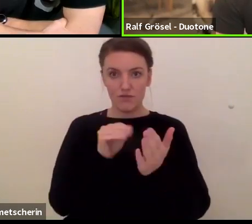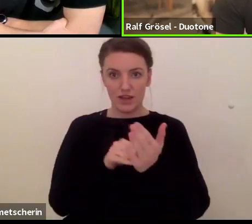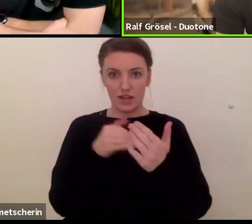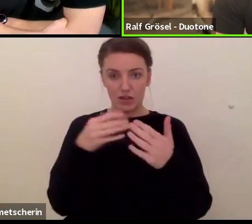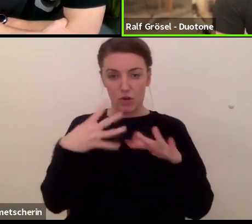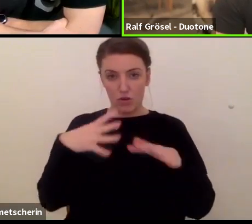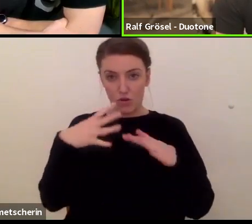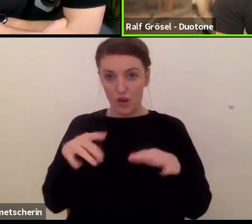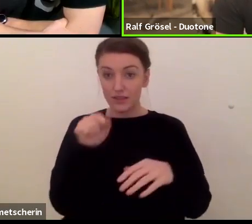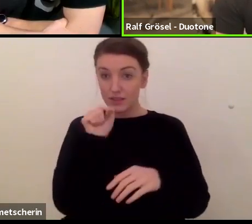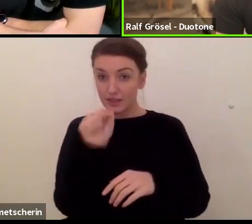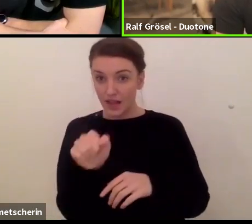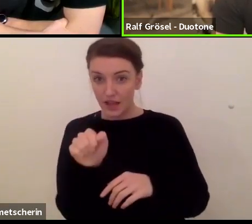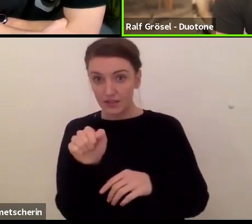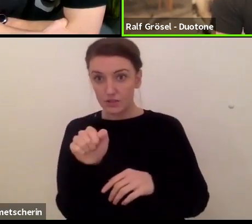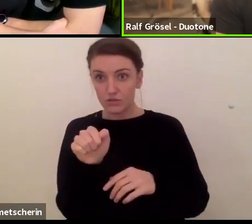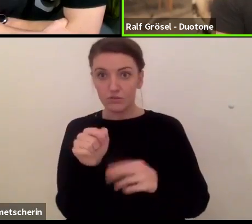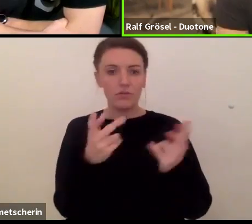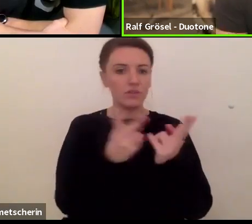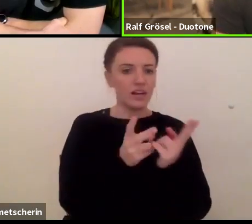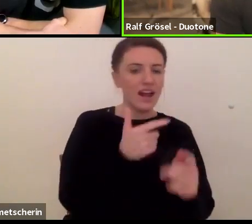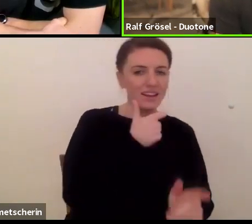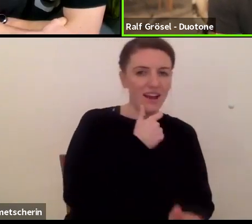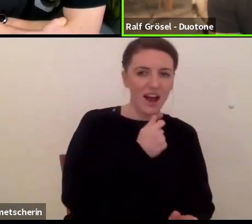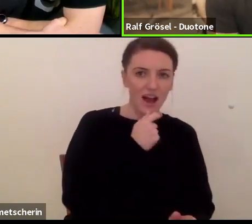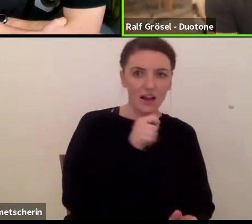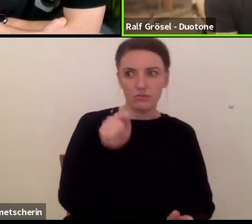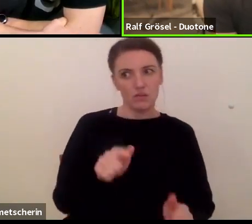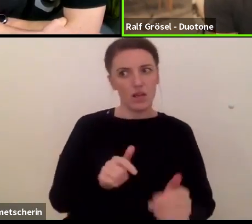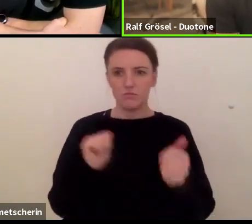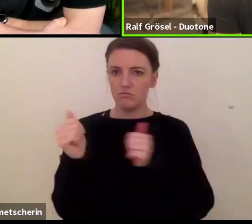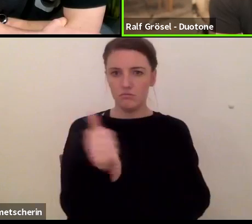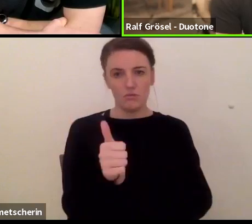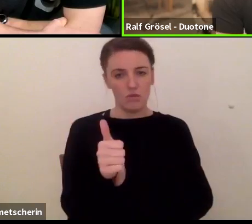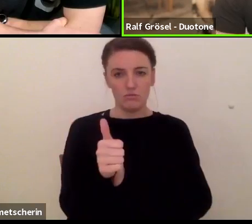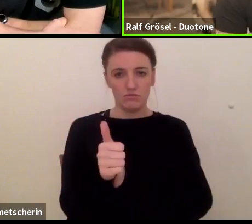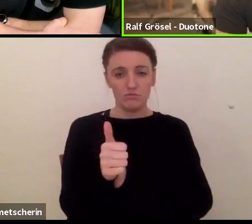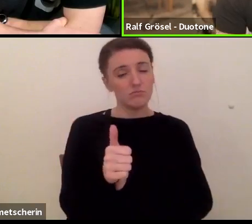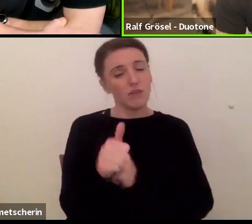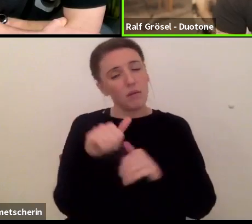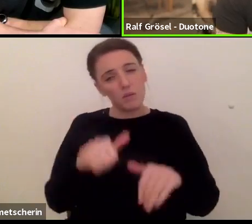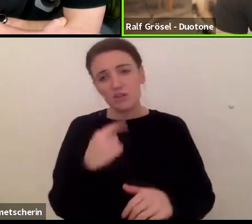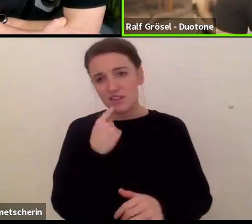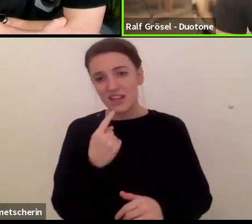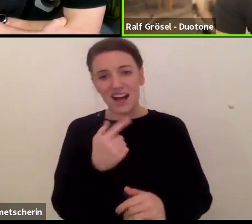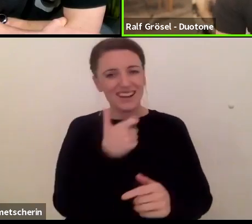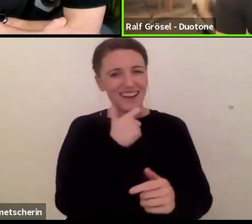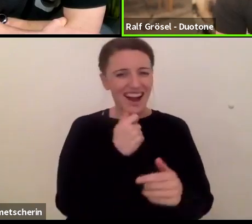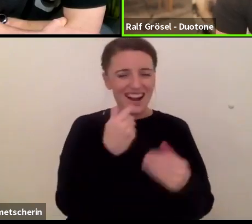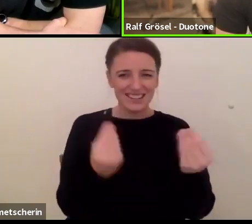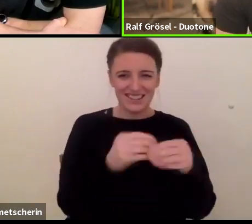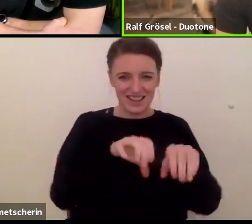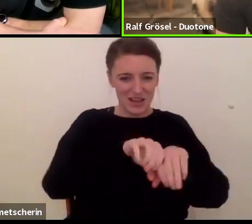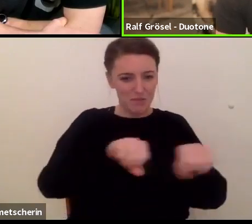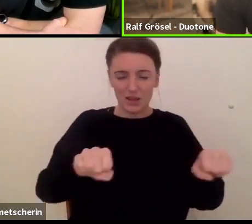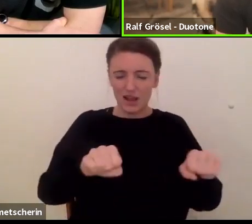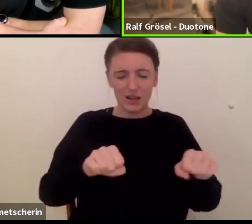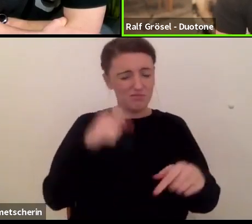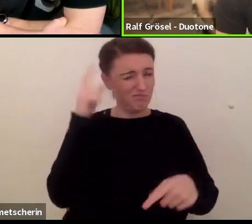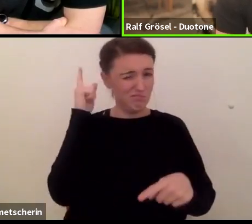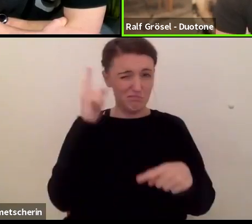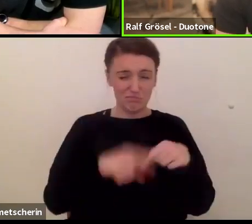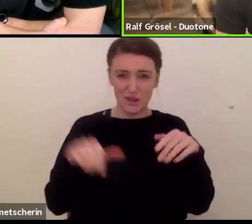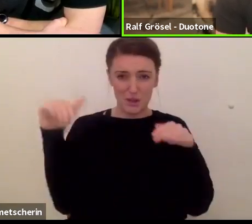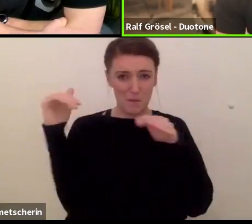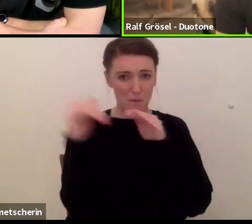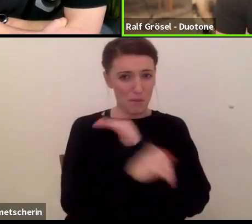großer Schritt ist. Und das muss man ganz dazu sagen, war die dann vorher wirklich so grauenhaft schlecht? Aus unseren Erfahrungen, aus unserem Test, die wir gemacht